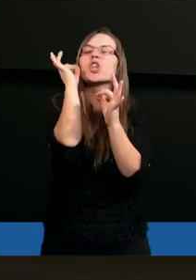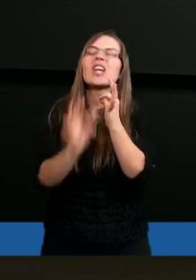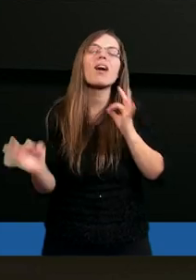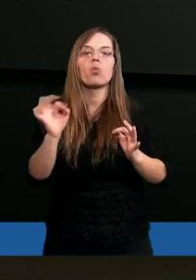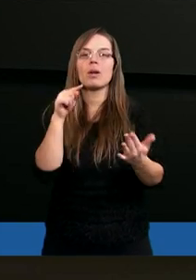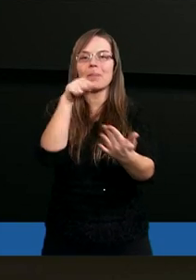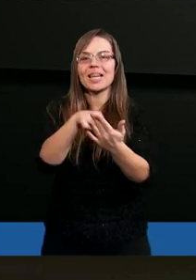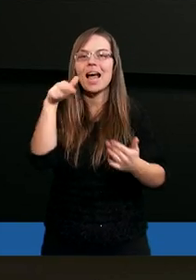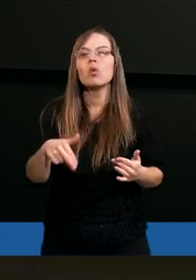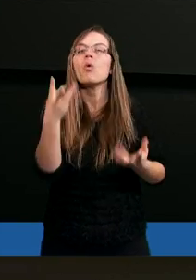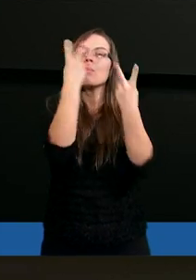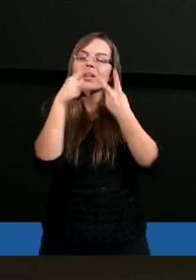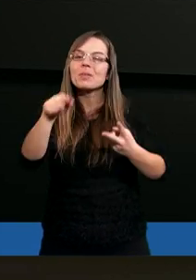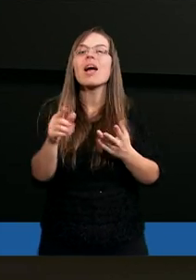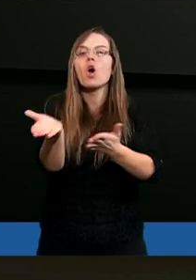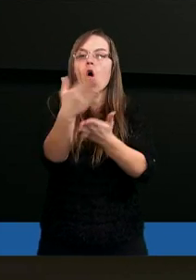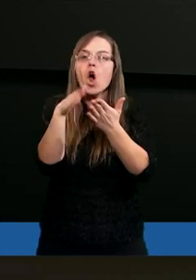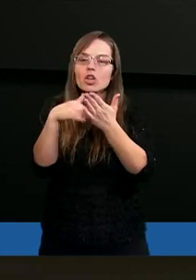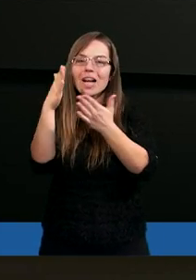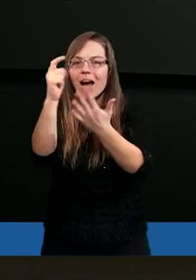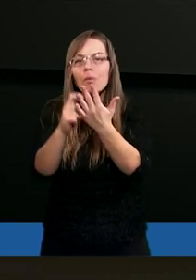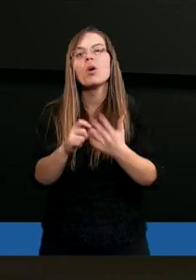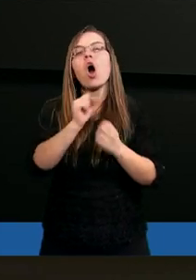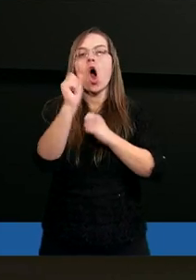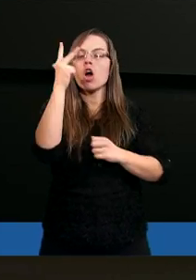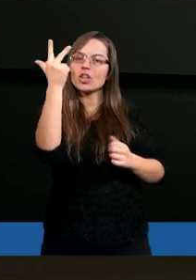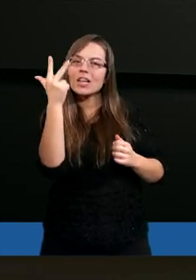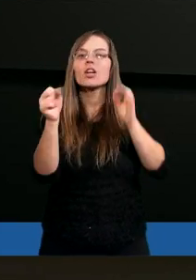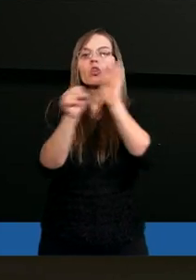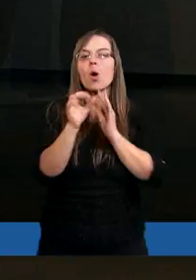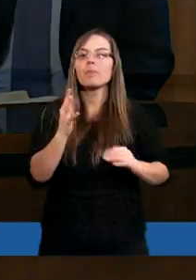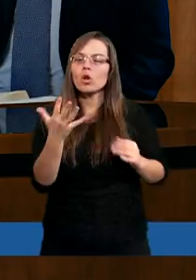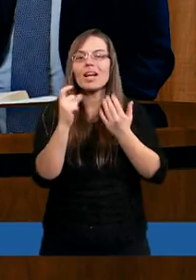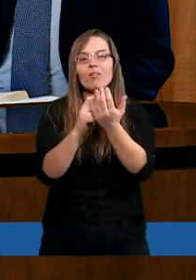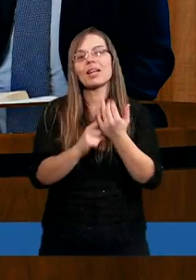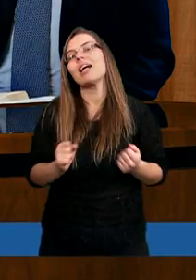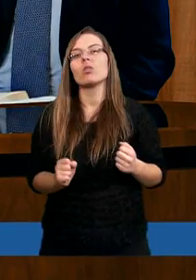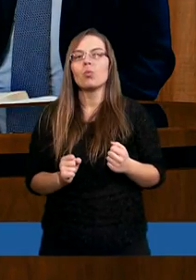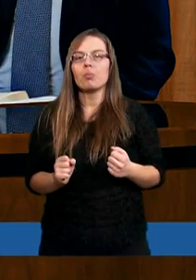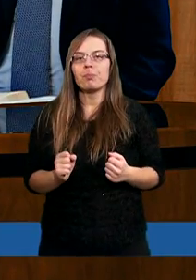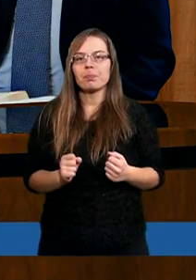szczególnym celu. Przeczytajmy z tego rozdziału wersety od trzeciego do piątego.